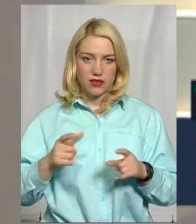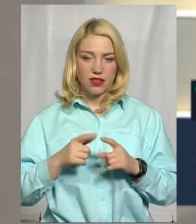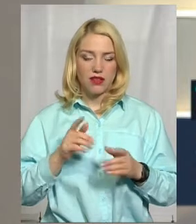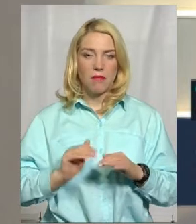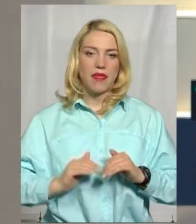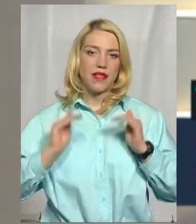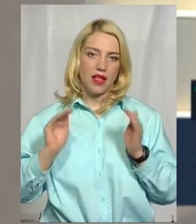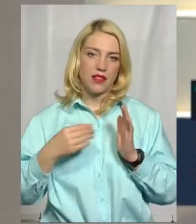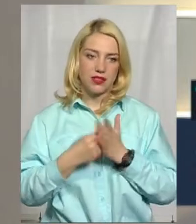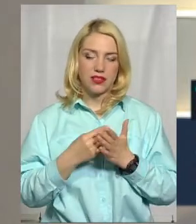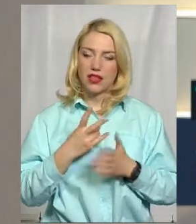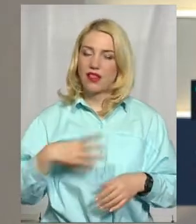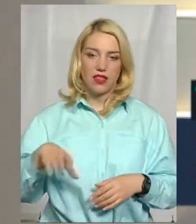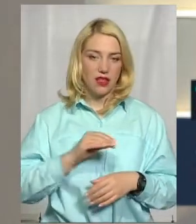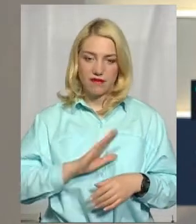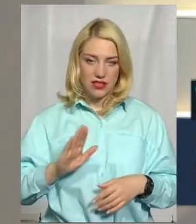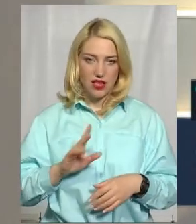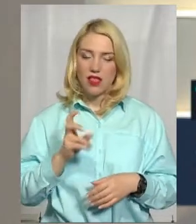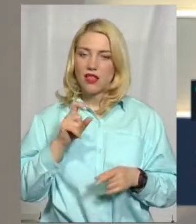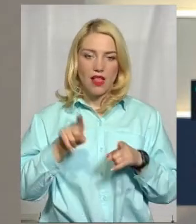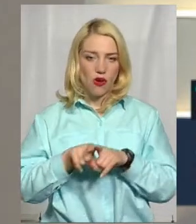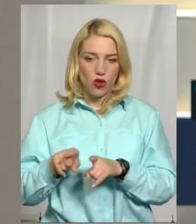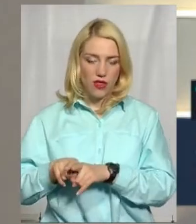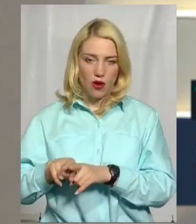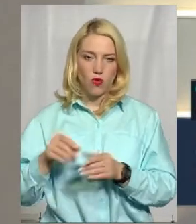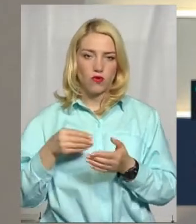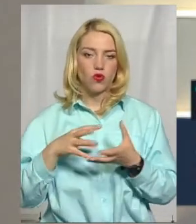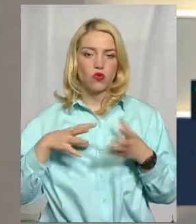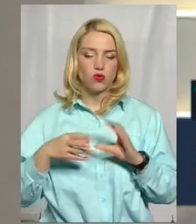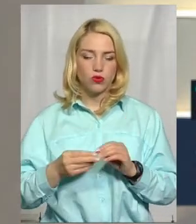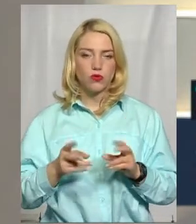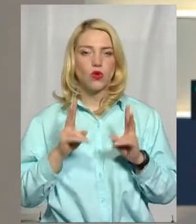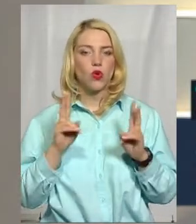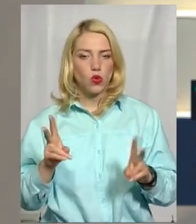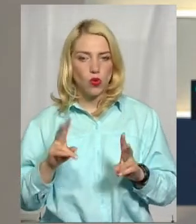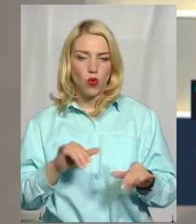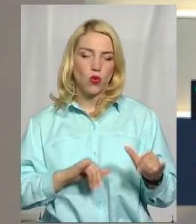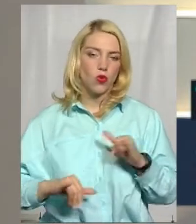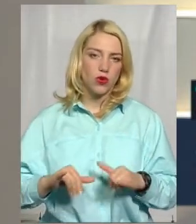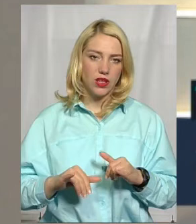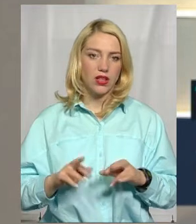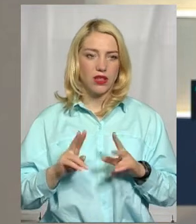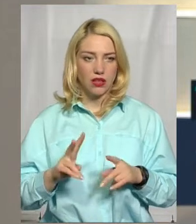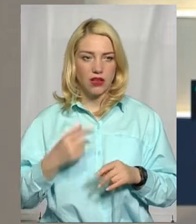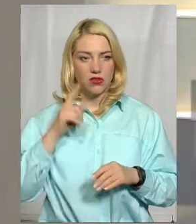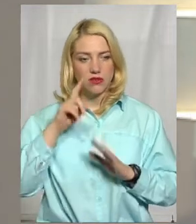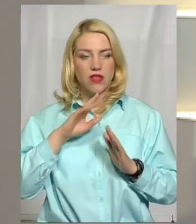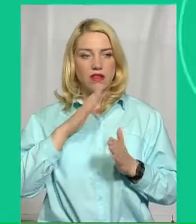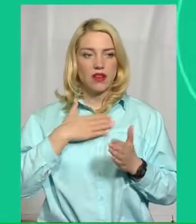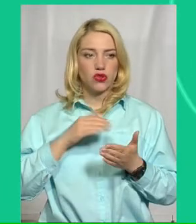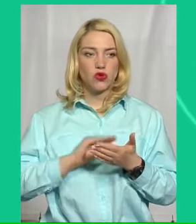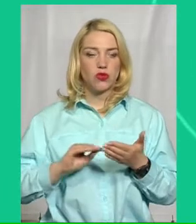всі і не на однакову суму, хто, куди і за скільки возить пасажирів, з'ясовувала наша колега Анастасія Збродова.